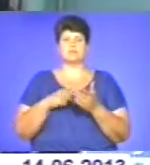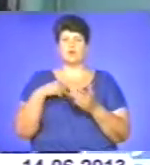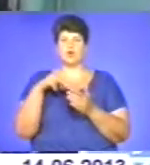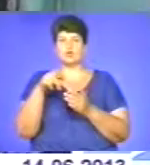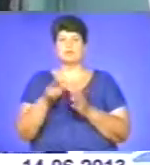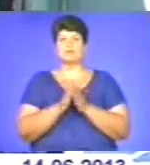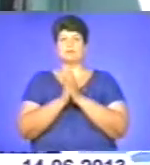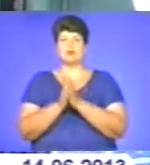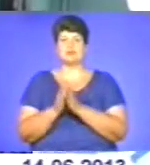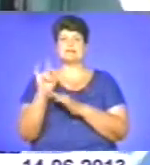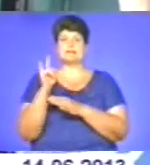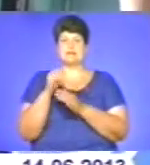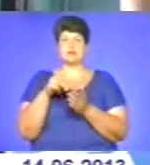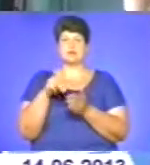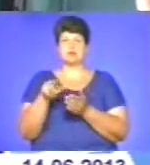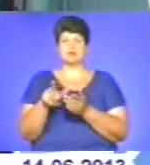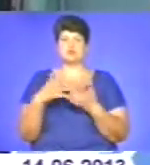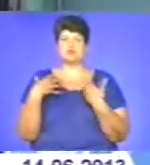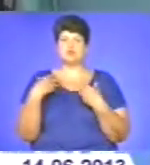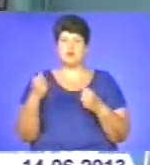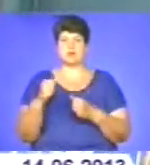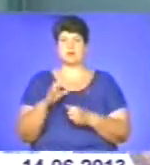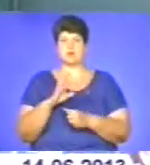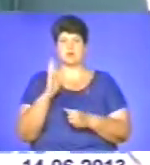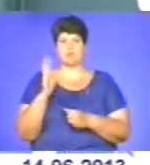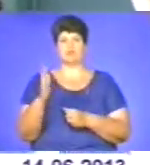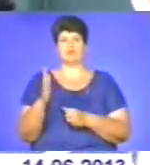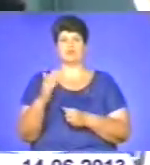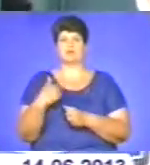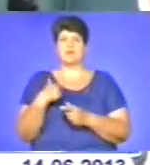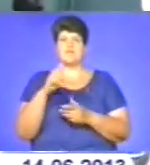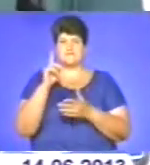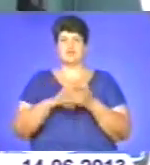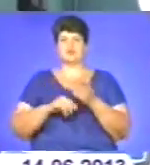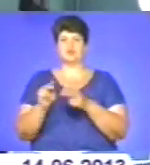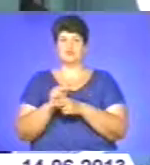молитися, з дитиною ходили, щоб здоровенький був, вірю, що вона цілює.